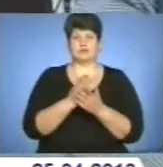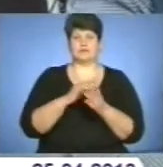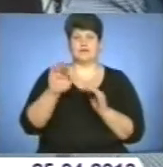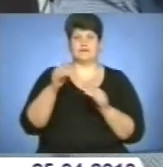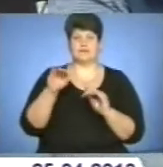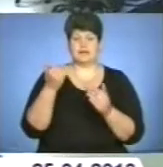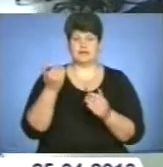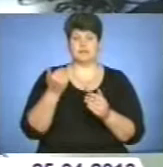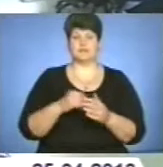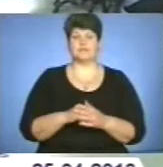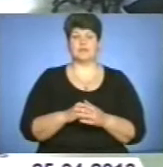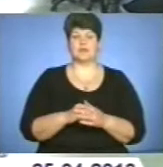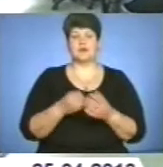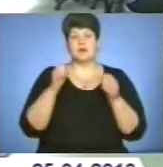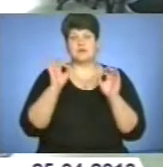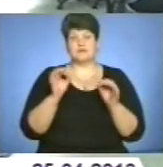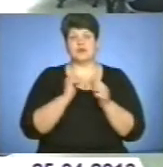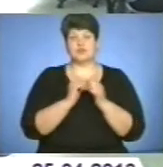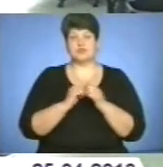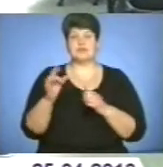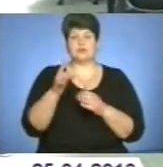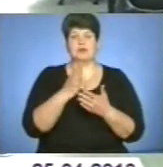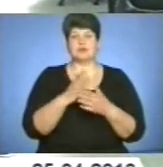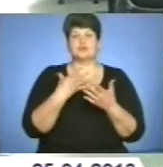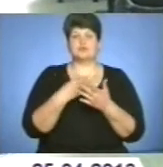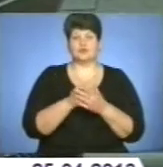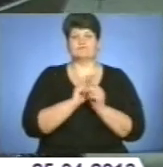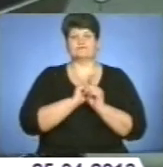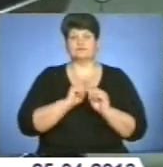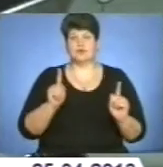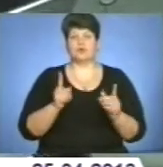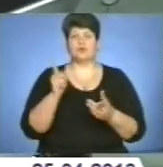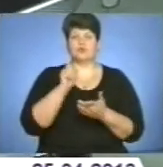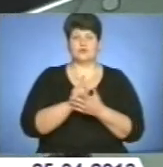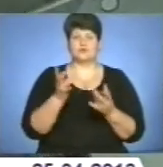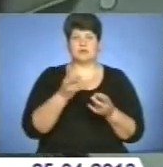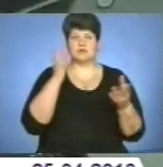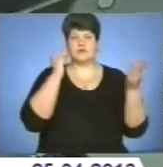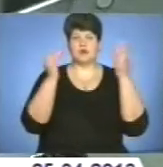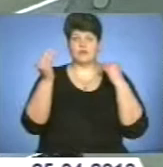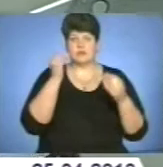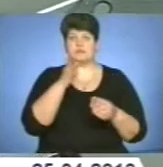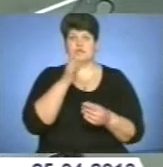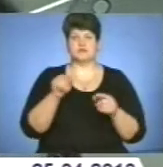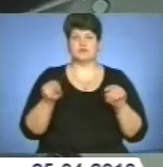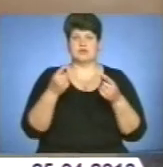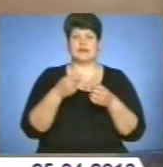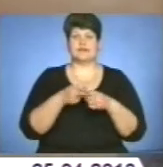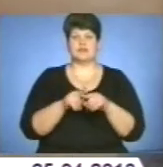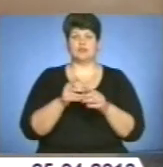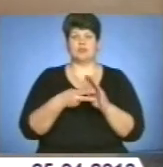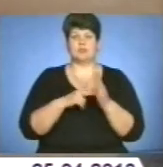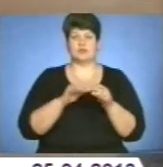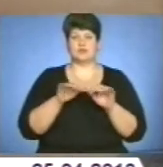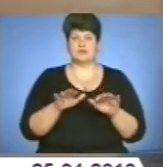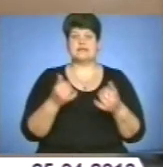уніфікованих норм. Щоправда, кожен регіон має свою специфіку, яку потрібно обов'язково врахувати під час створення технічного плану дій. «Зараз